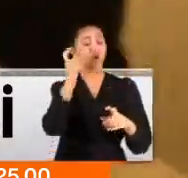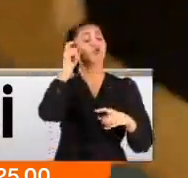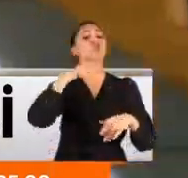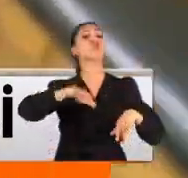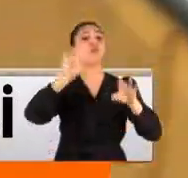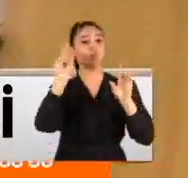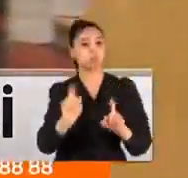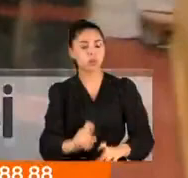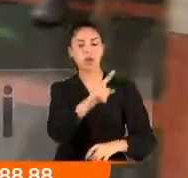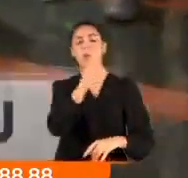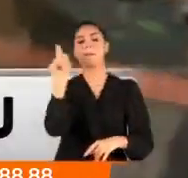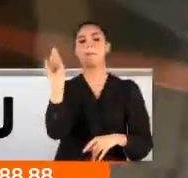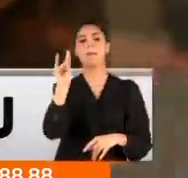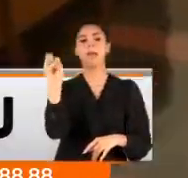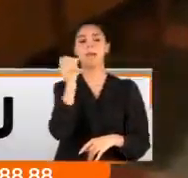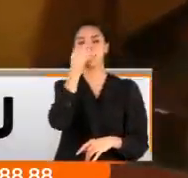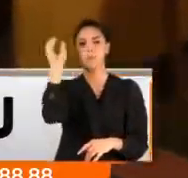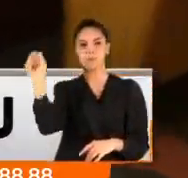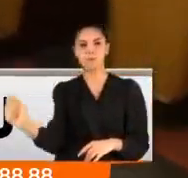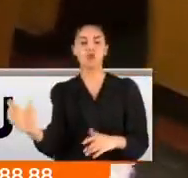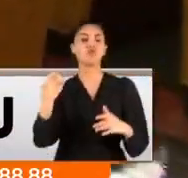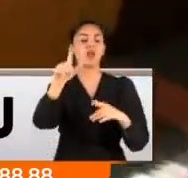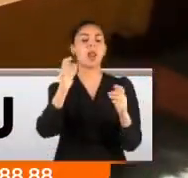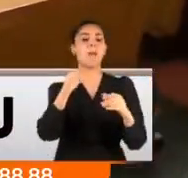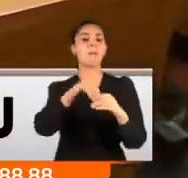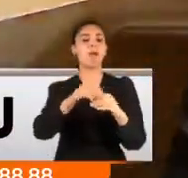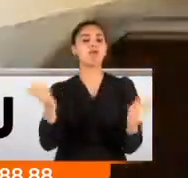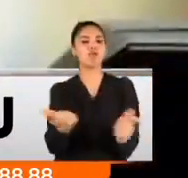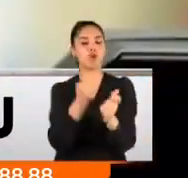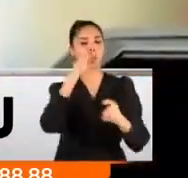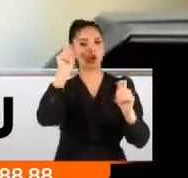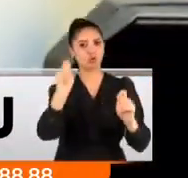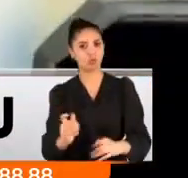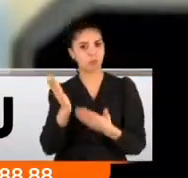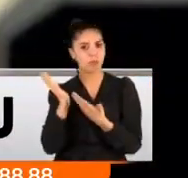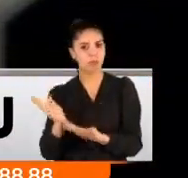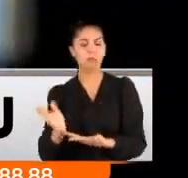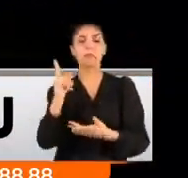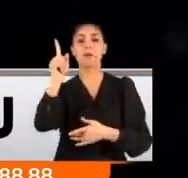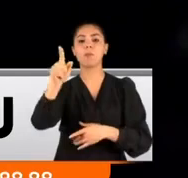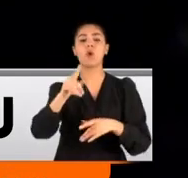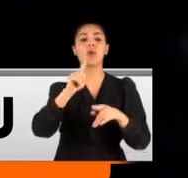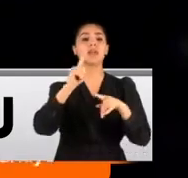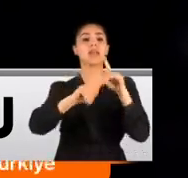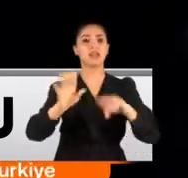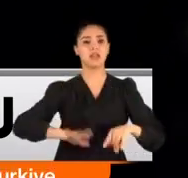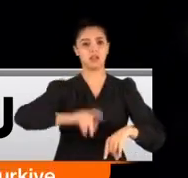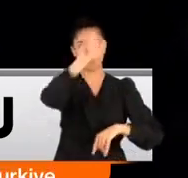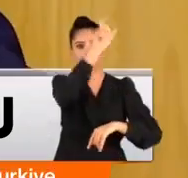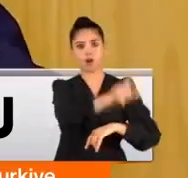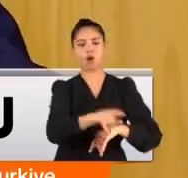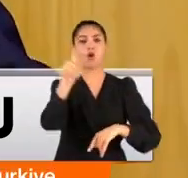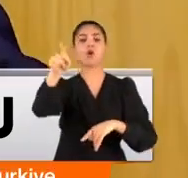MHP lideri Devlet Bahçeli partisinin meclis grup toplantısında konuştu. Kılıçdaroğlu'nun bürokratları tehdit eden açıklamalarına da